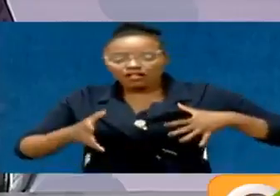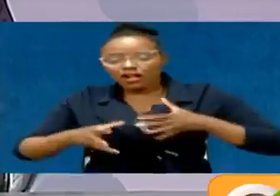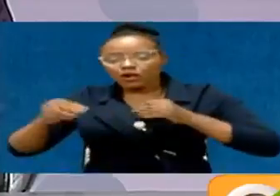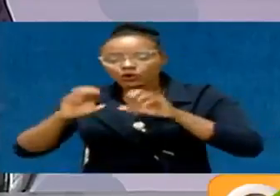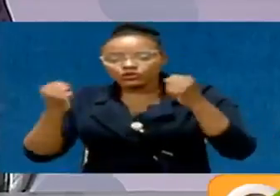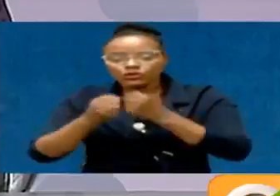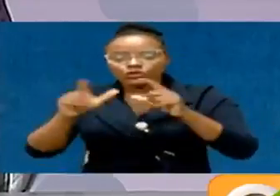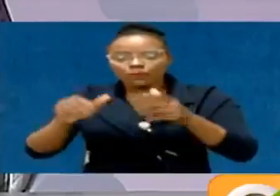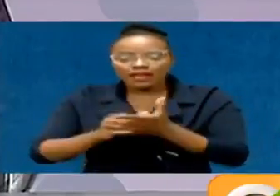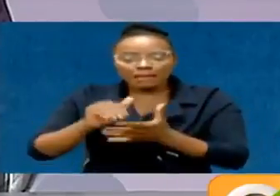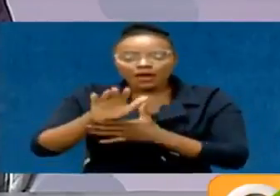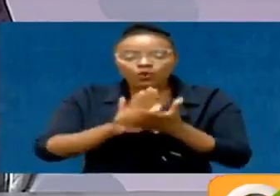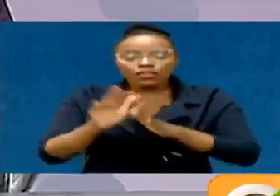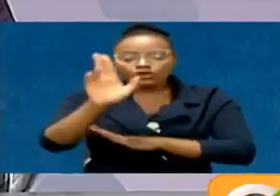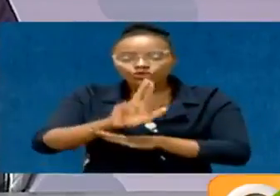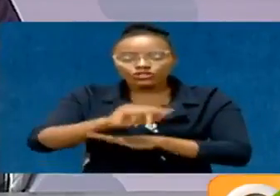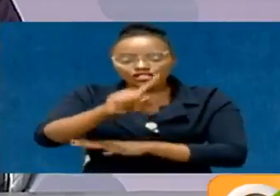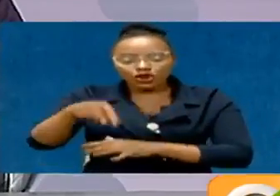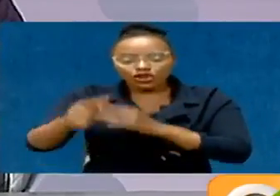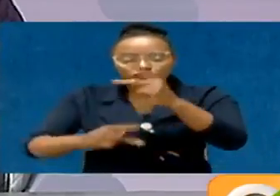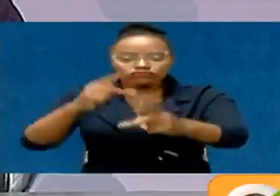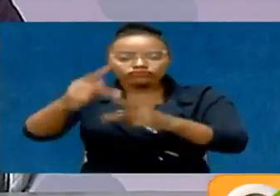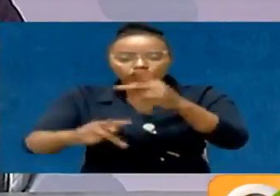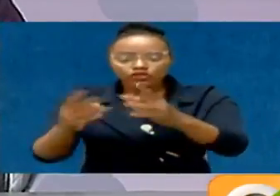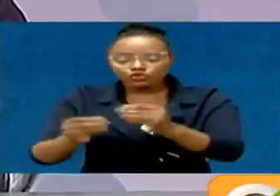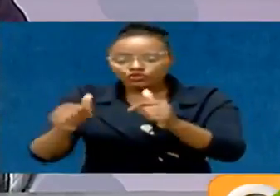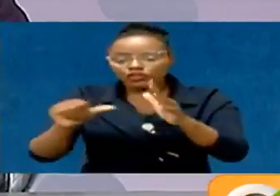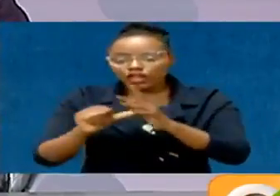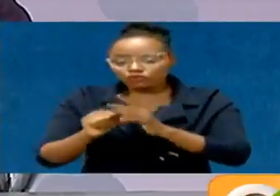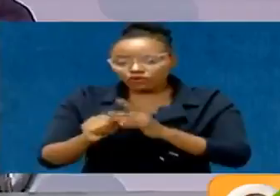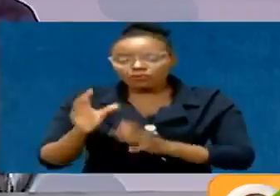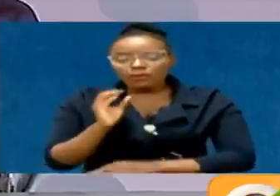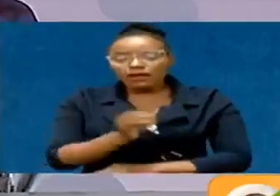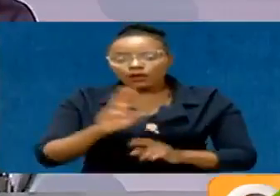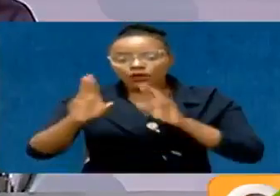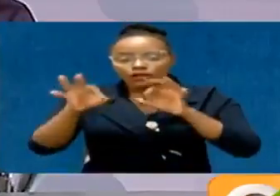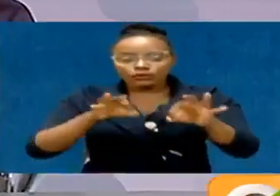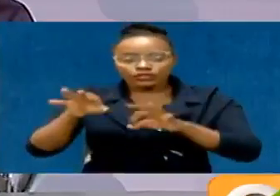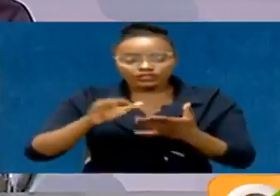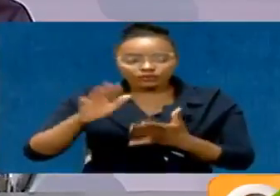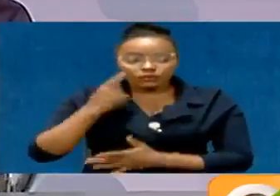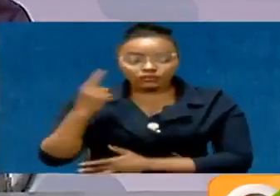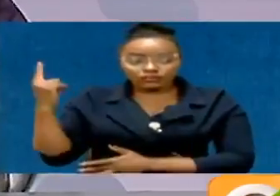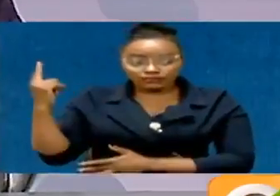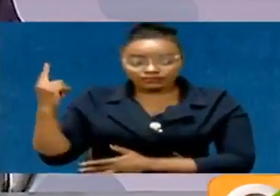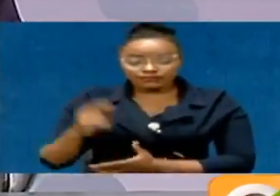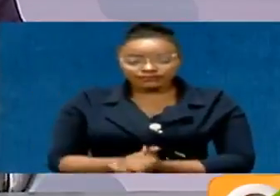kwenye mitandao bila kutumia utaratibu wa kusuluhisha masaibu yao. Ben Kiroi na maelezo zaidi.